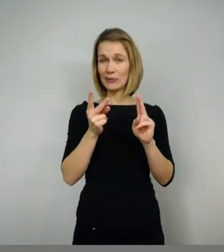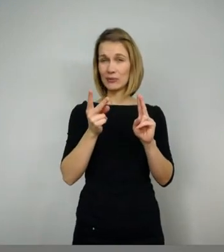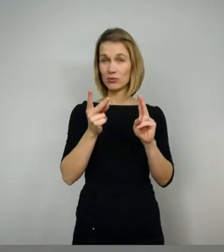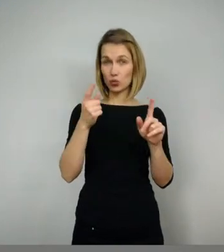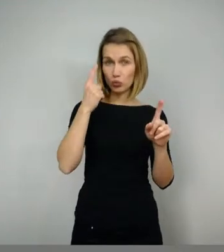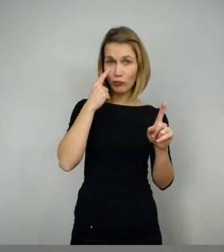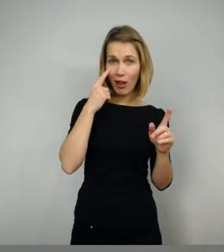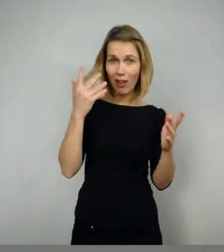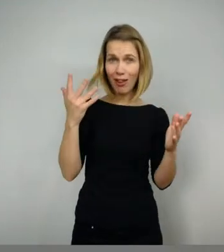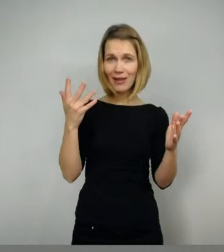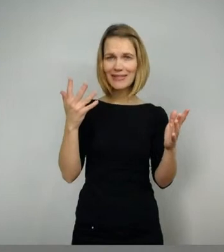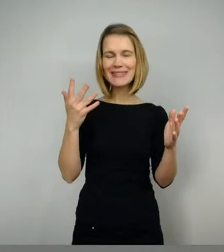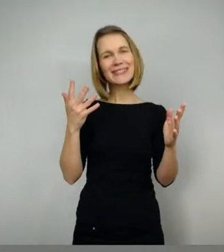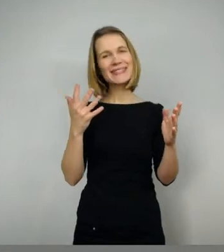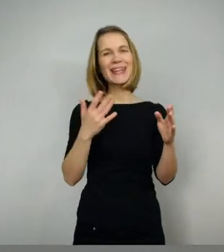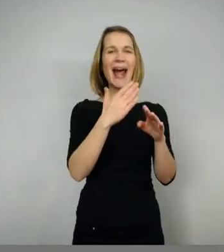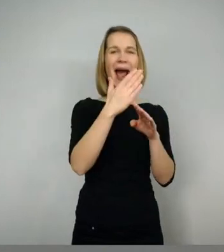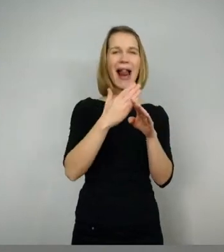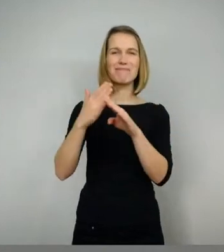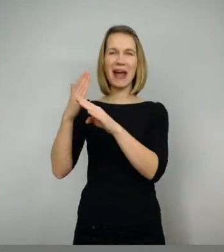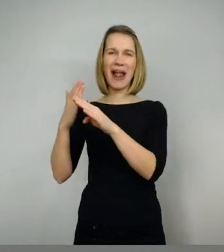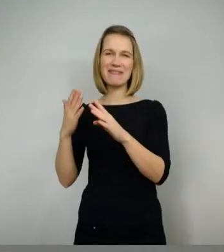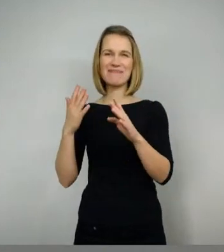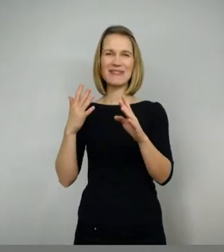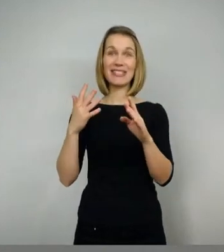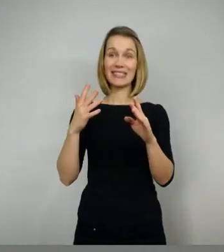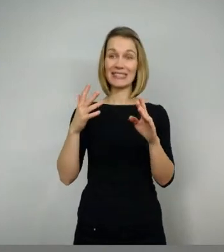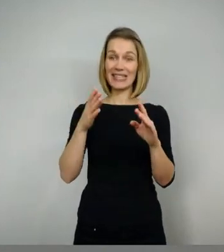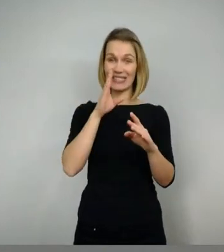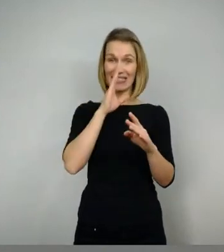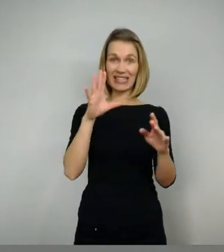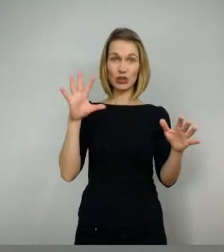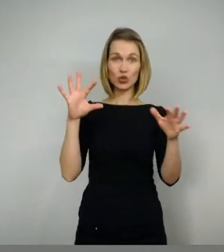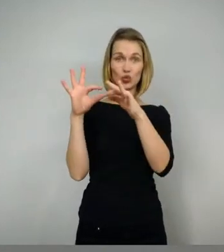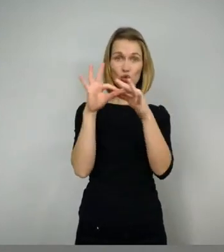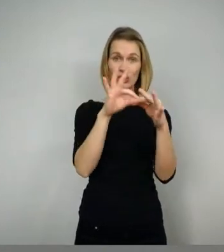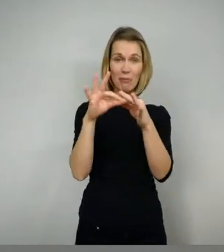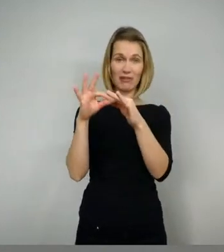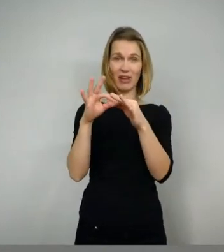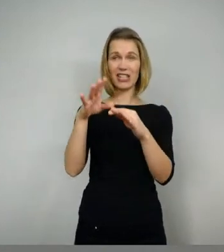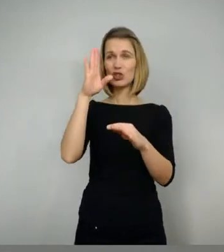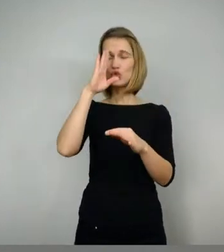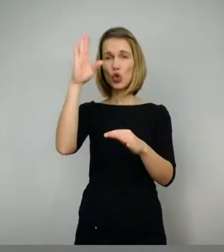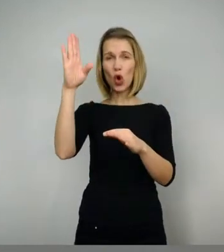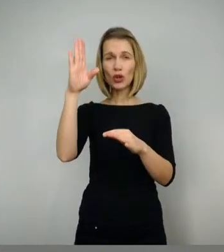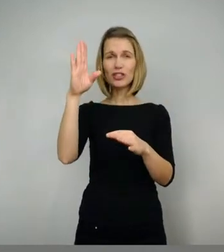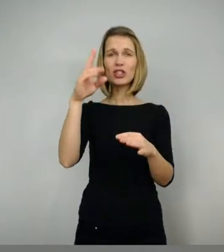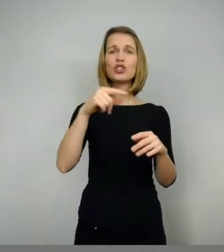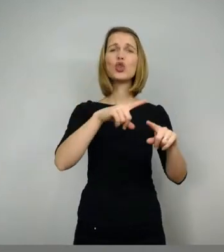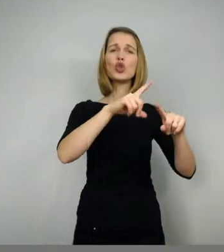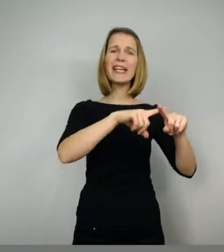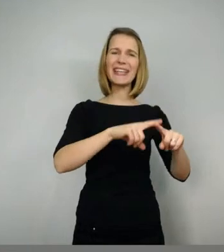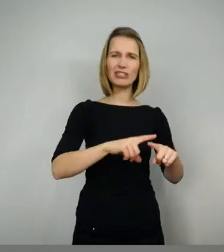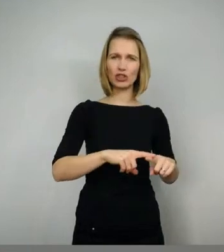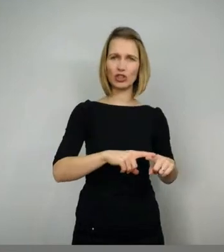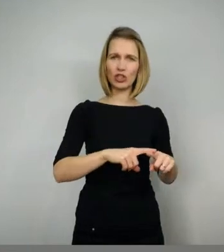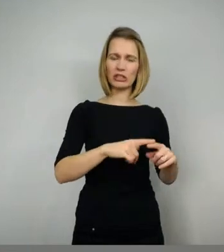jein. Also ein direkter Zusammenhang zwischen jetzt dieser griechischen Mythologie und der nordischen ist mir jetzt nicht bekannt. Aber dieser